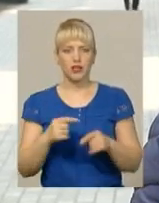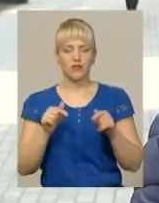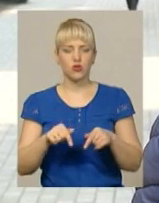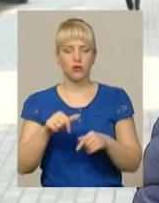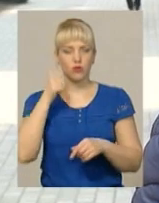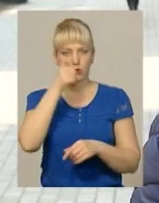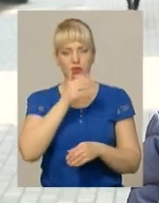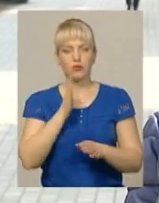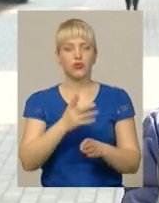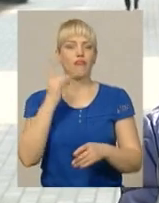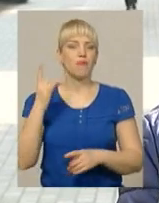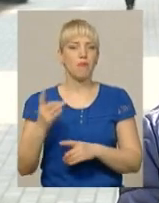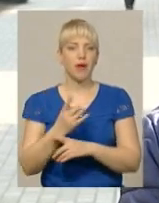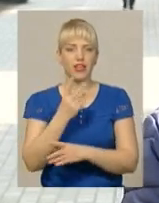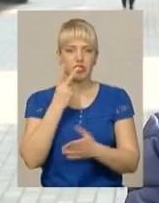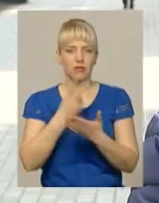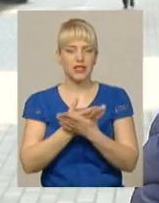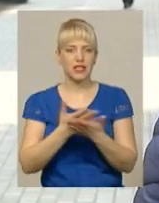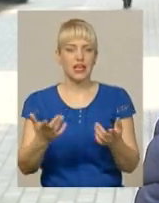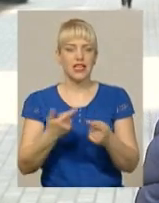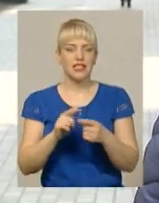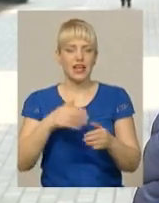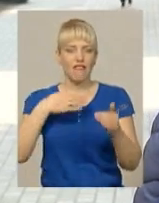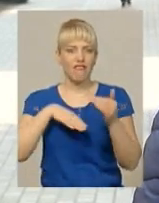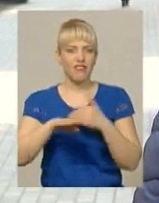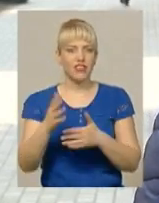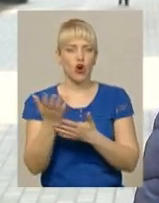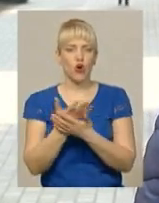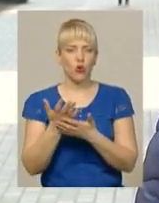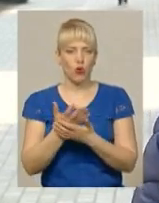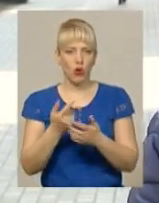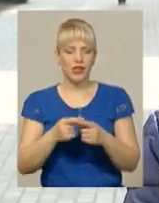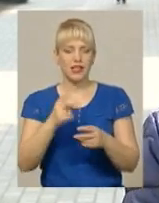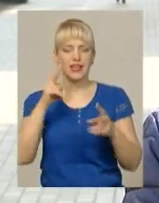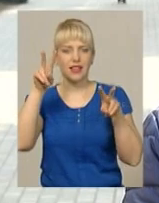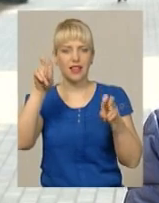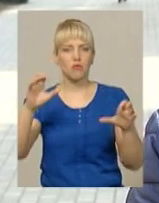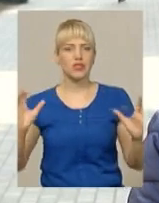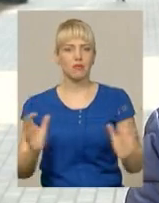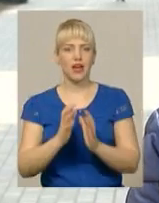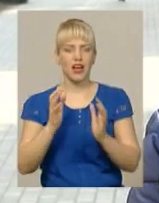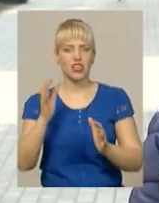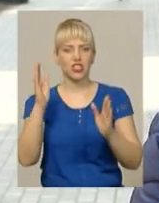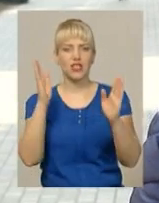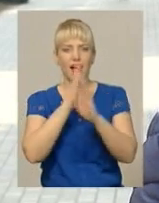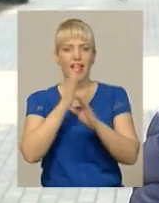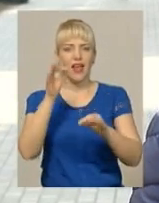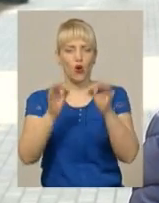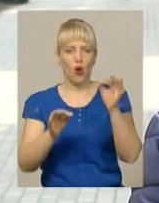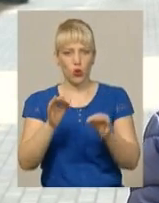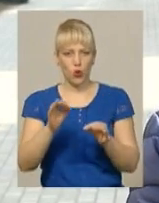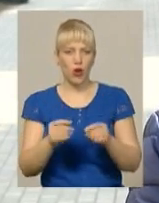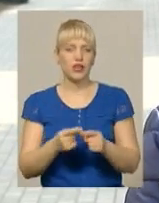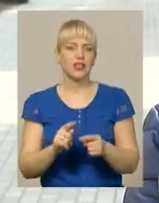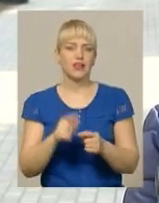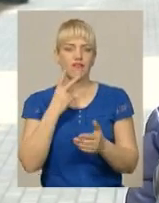вперше презентуватись – це відеоролики на тему збереження екології, висвітлення проблем екології нашого міста,